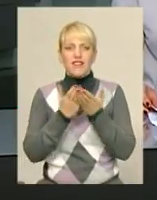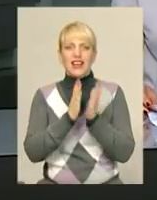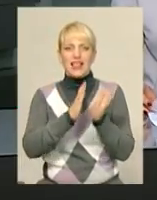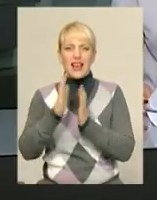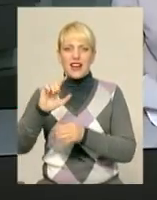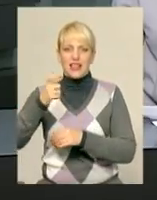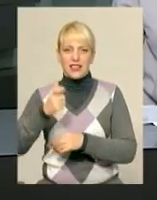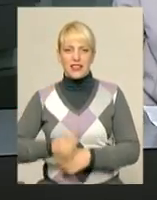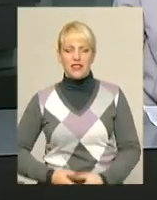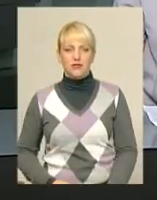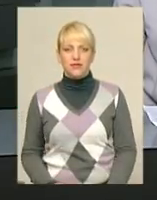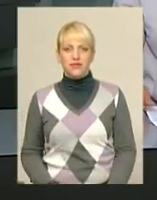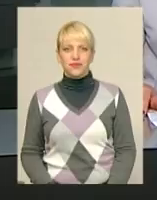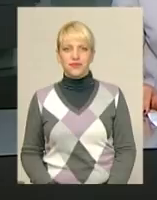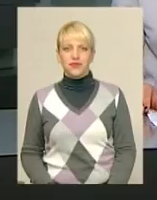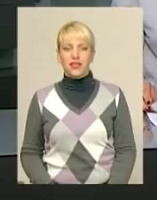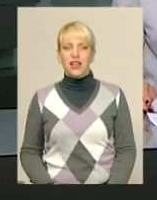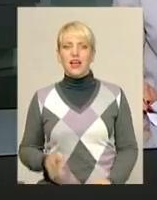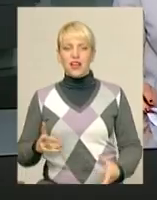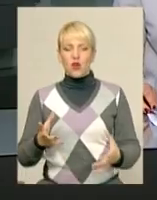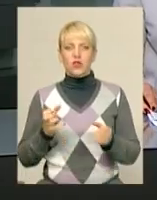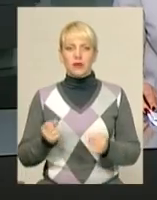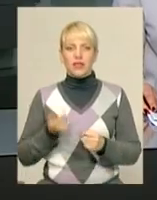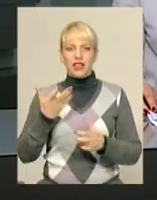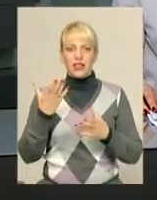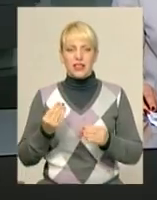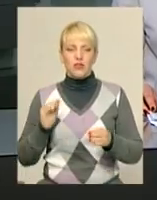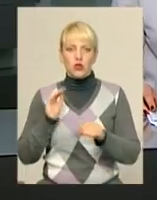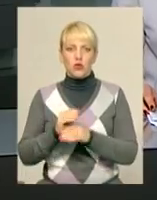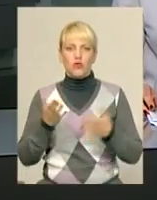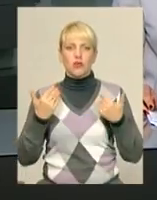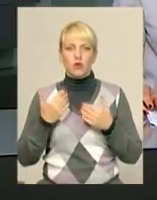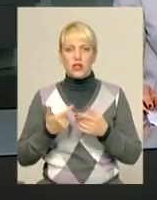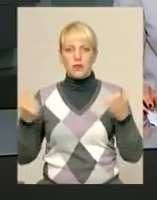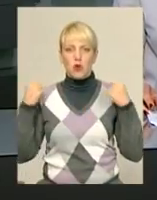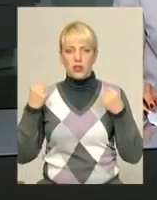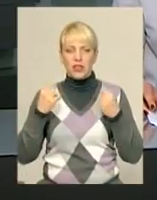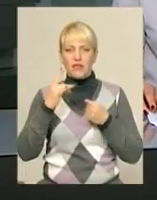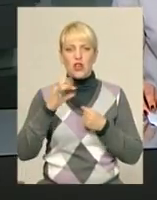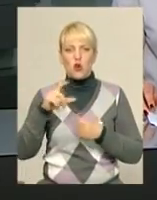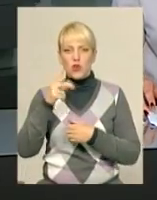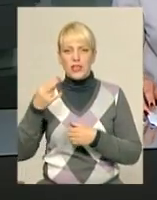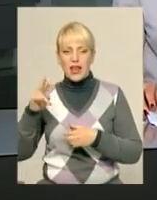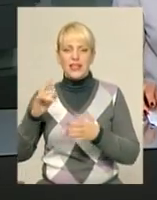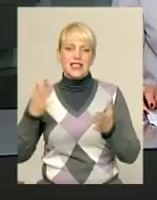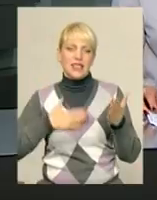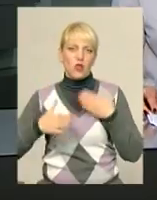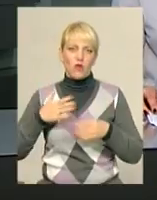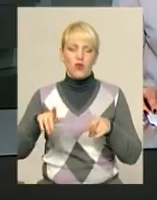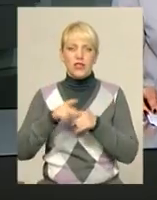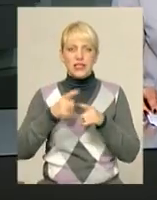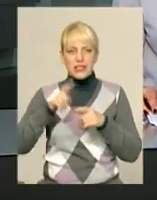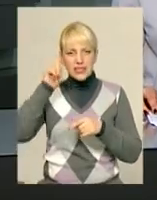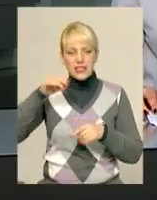Проскурівська, 2. Як отримати кілька днів додаткової відпустки, спортивний розряд та задоволення? Про це знають